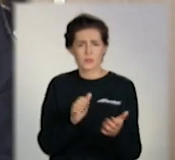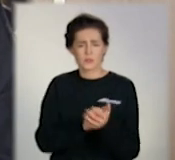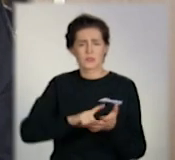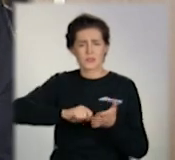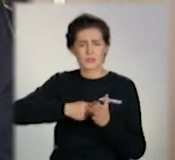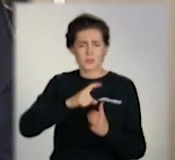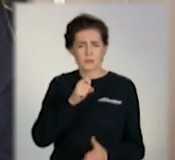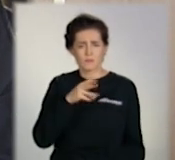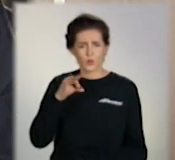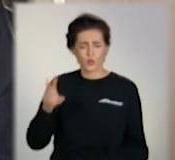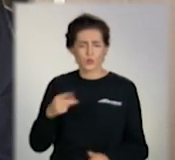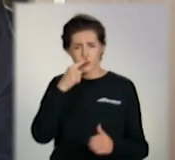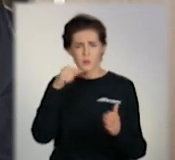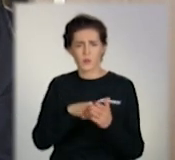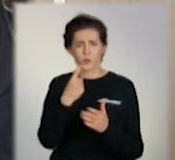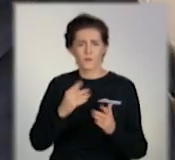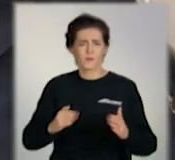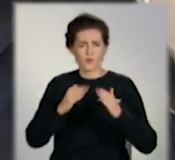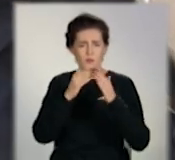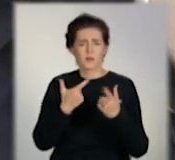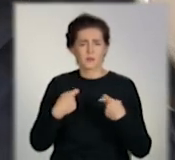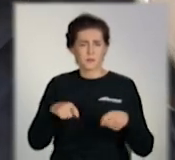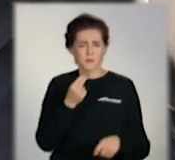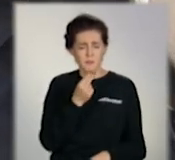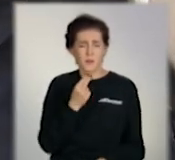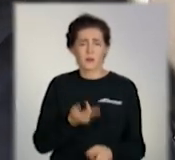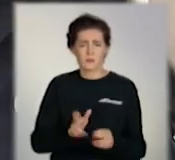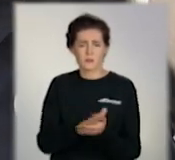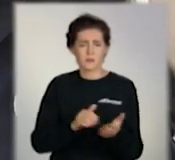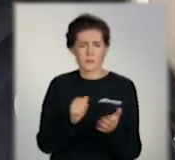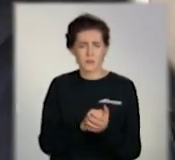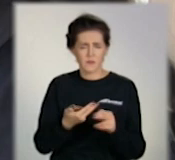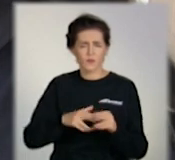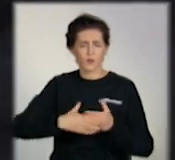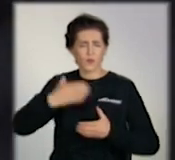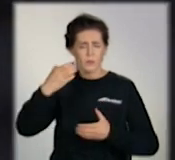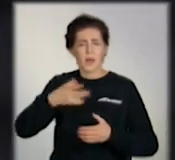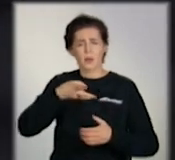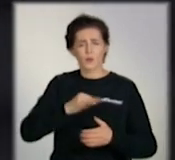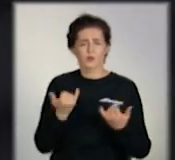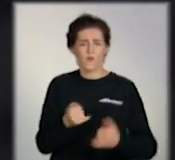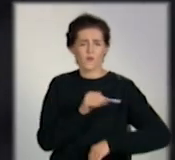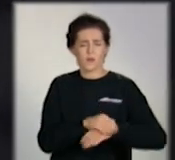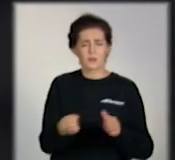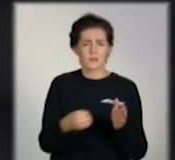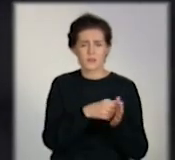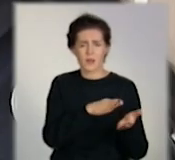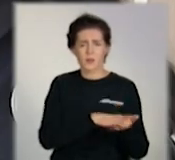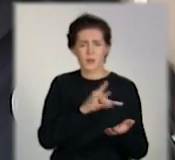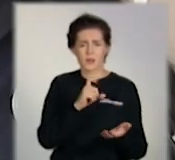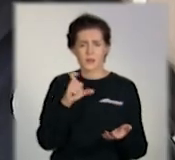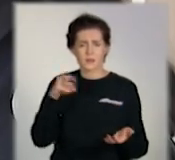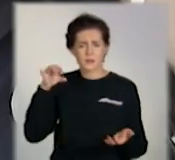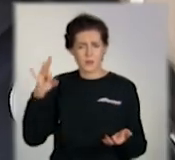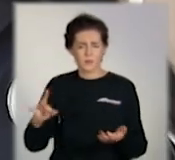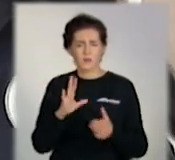одного з фудкортів та здійснила крадіжку колонки. Даний факт внесено до єдиного реєстру заяв та звернень